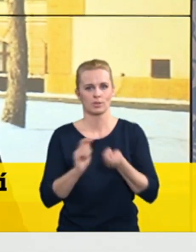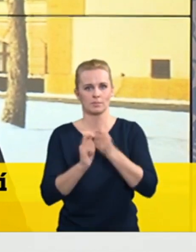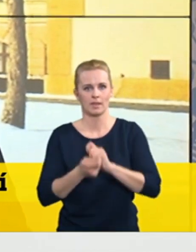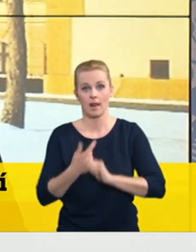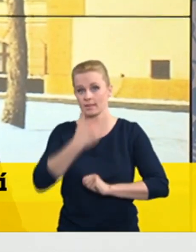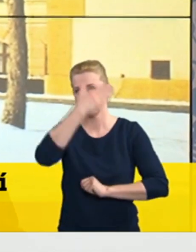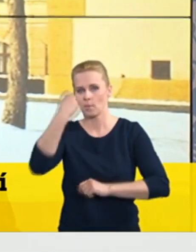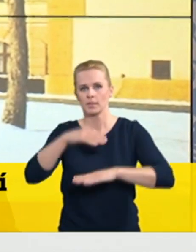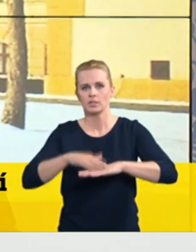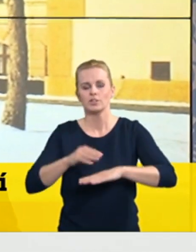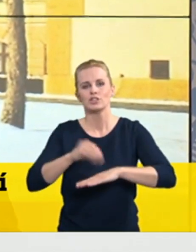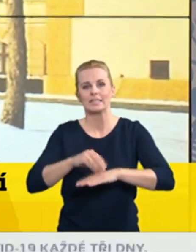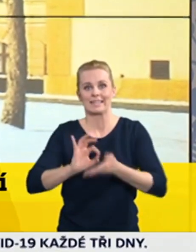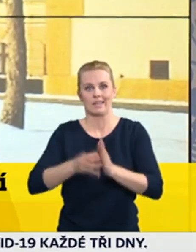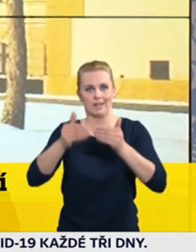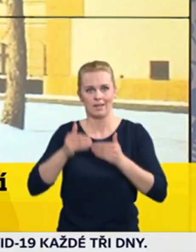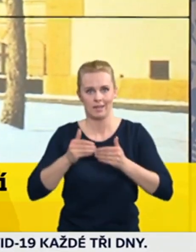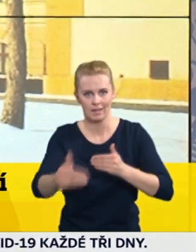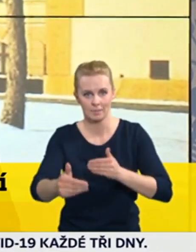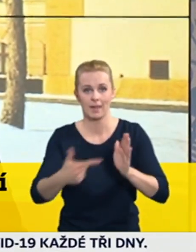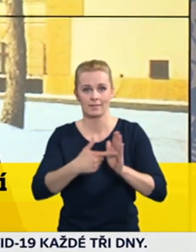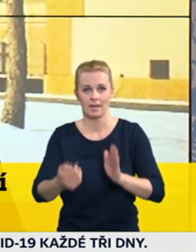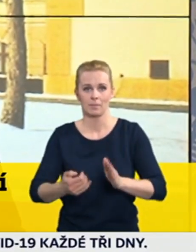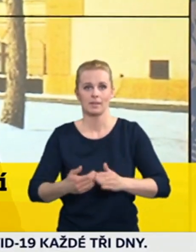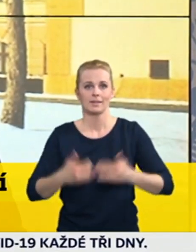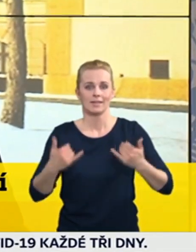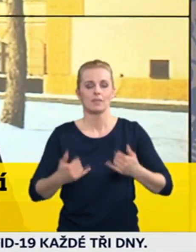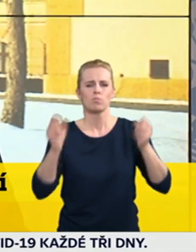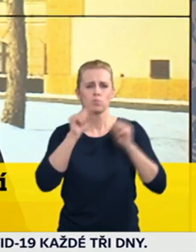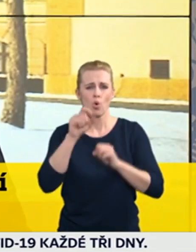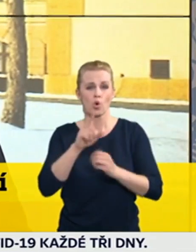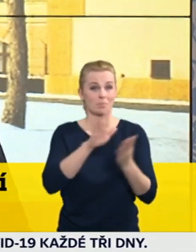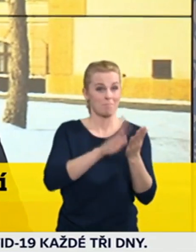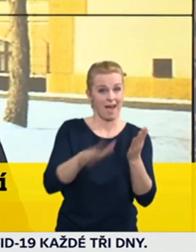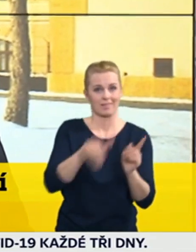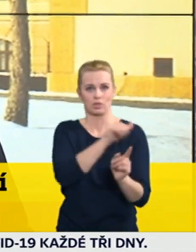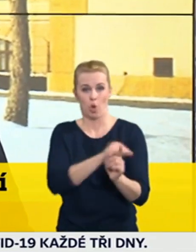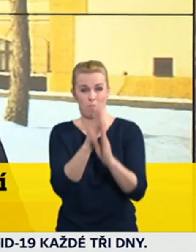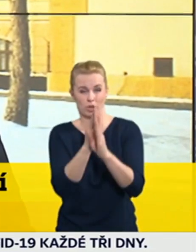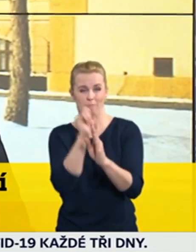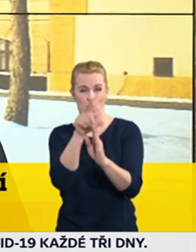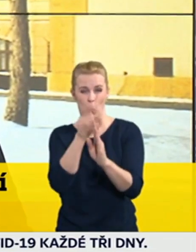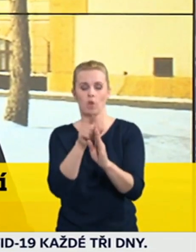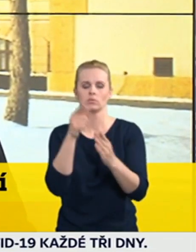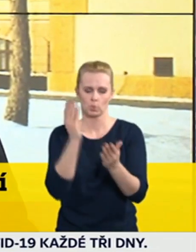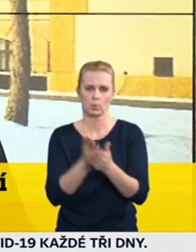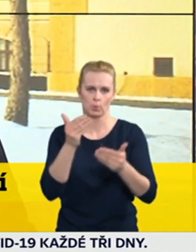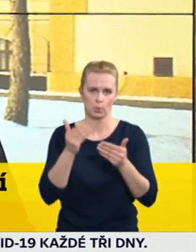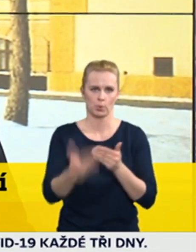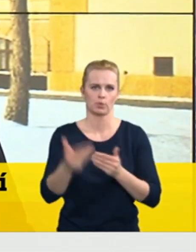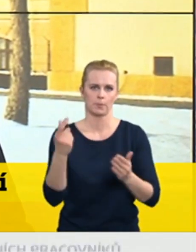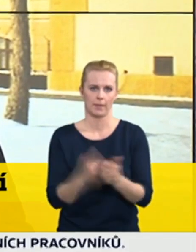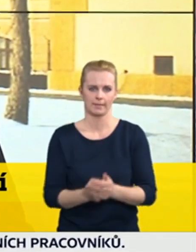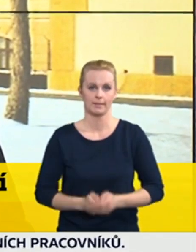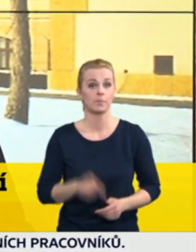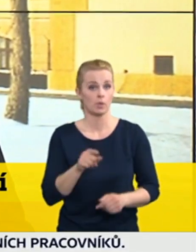tím termínem je půlnoc zpátka na sobotu. Takže to je ta opatření, které já jsme vám teďka vyjmenovali, vstupují